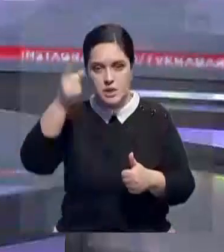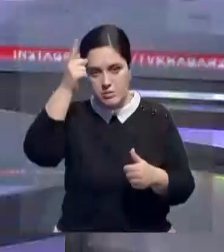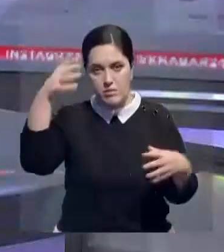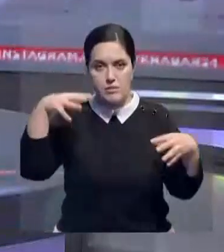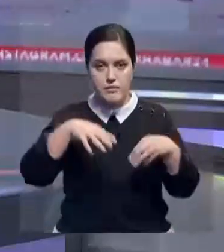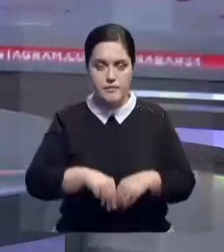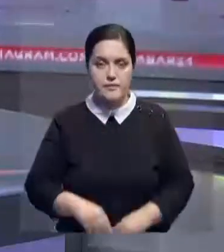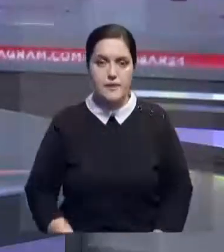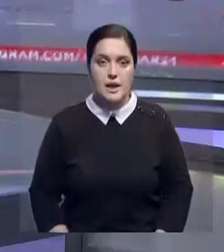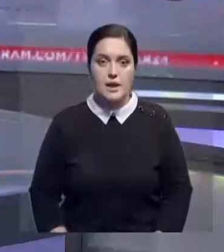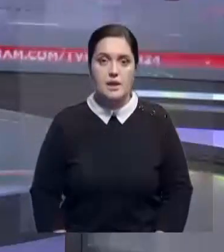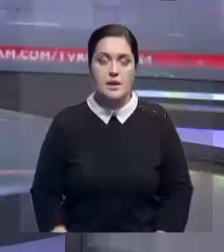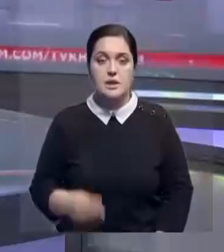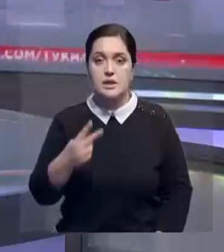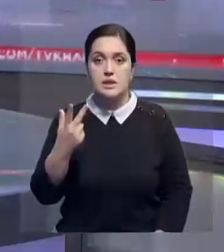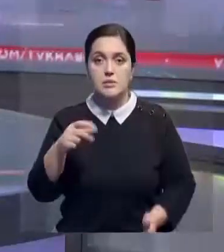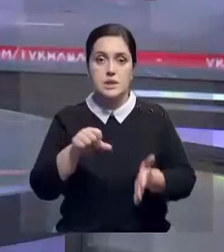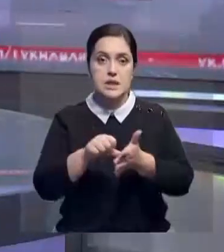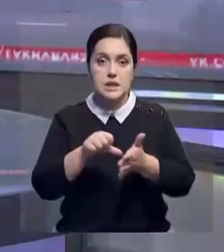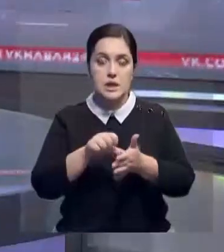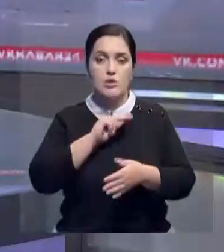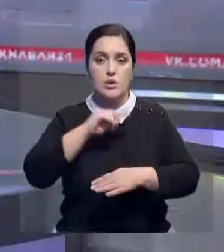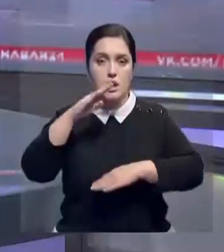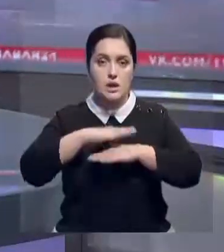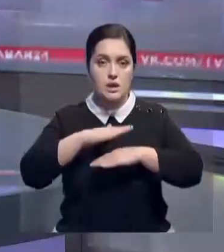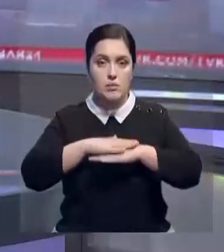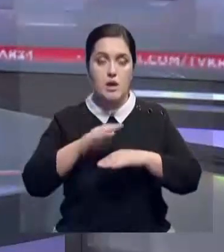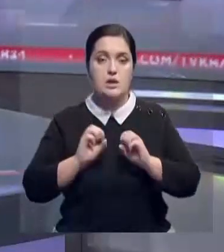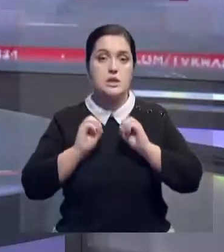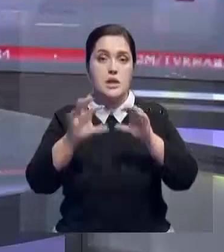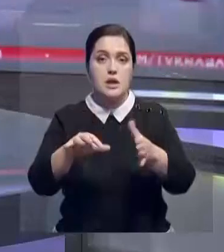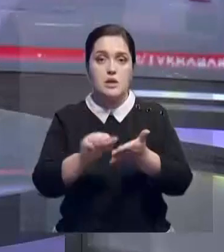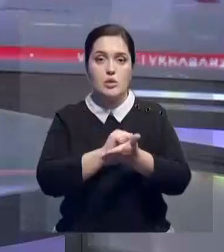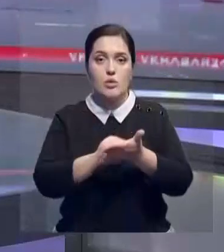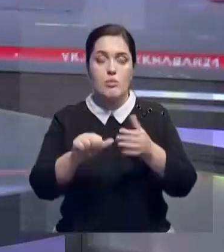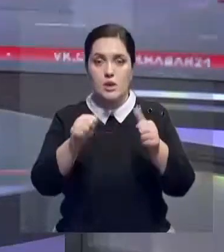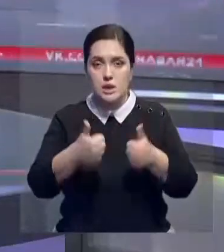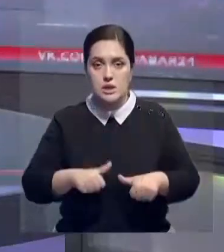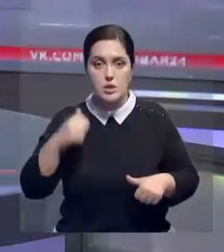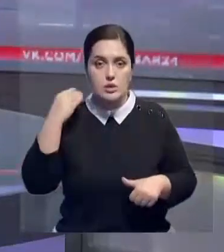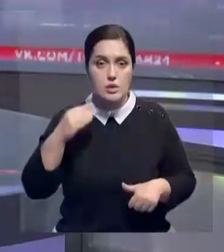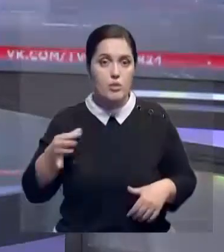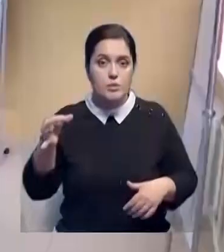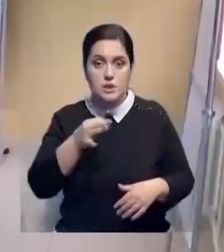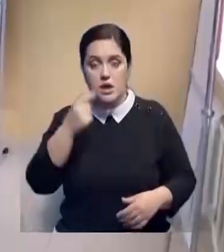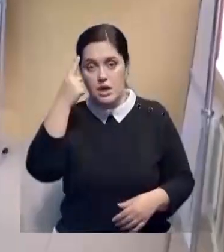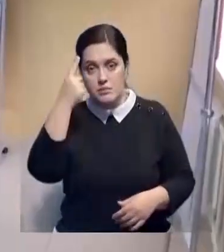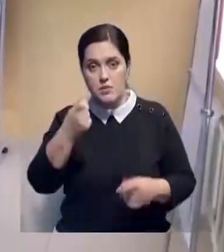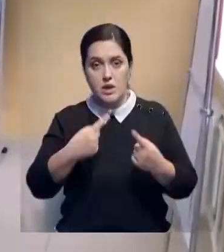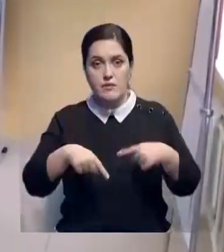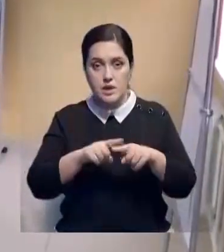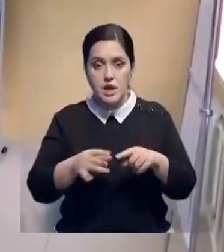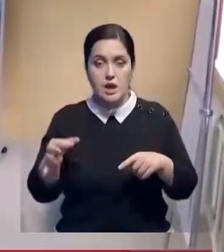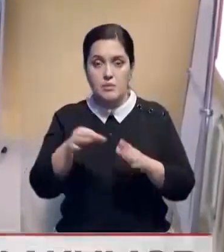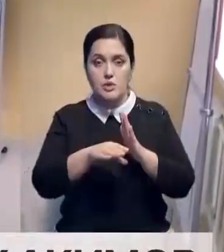Вернемся в Казахстан. А у нас 23 претендента на должность Акима сдали документы для регистрации в Туркестанской области. Как